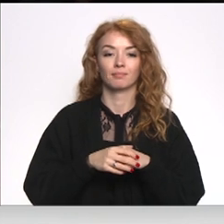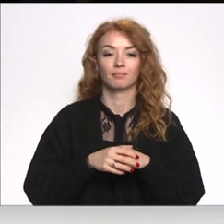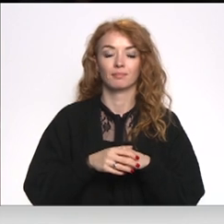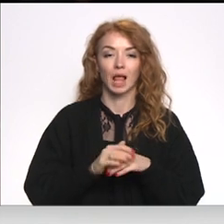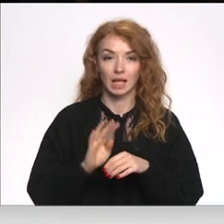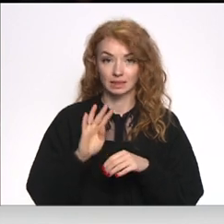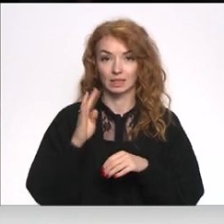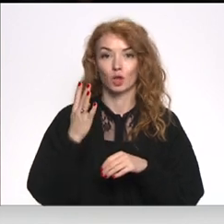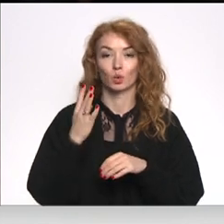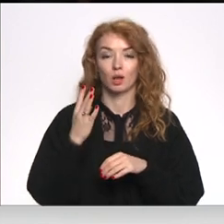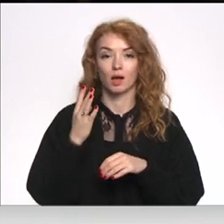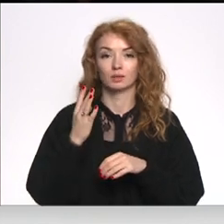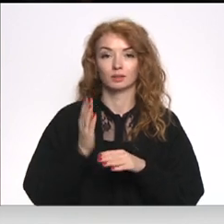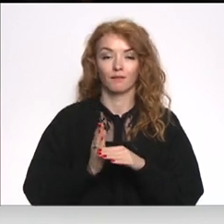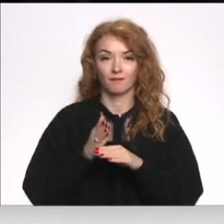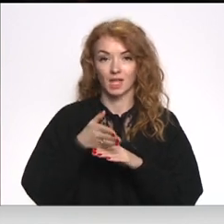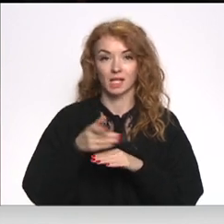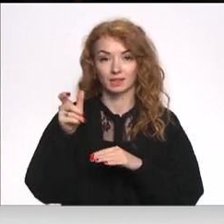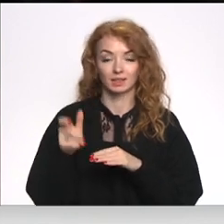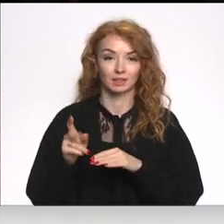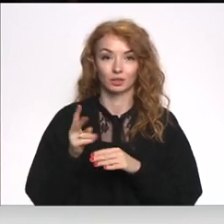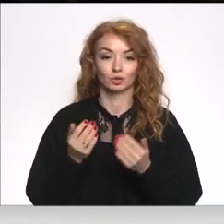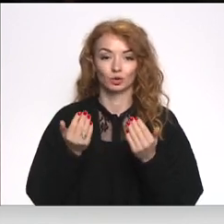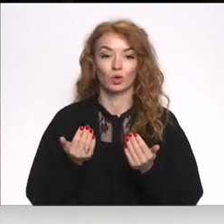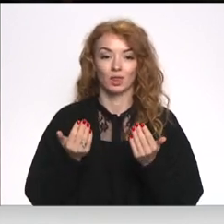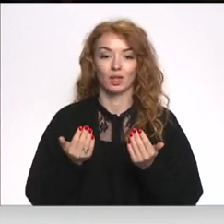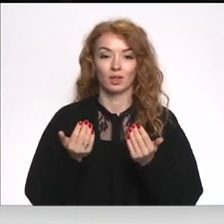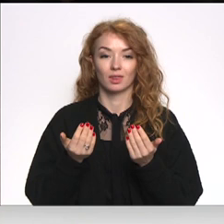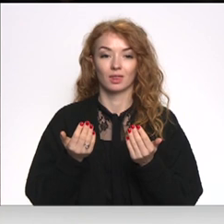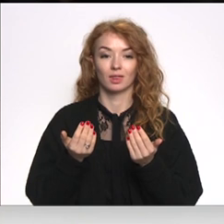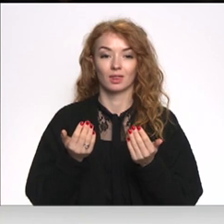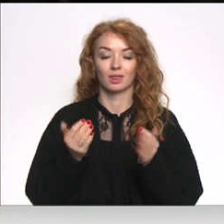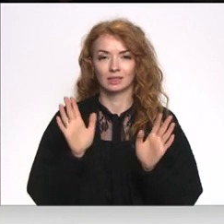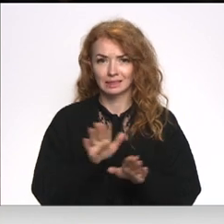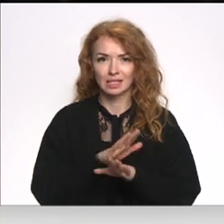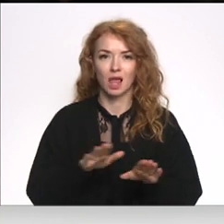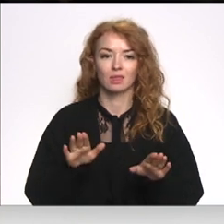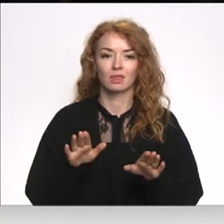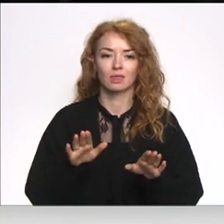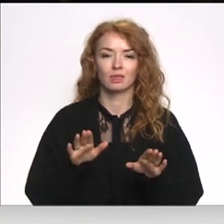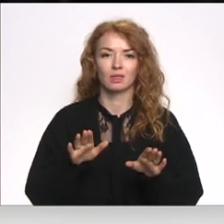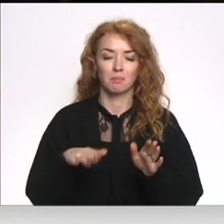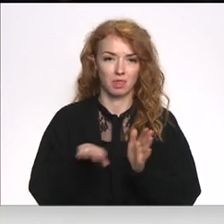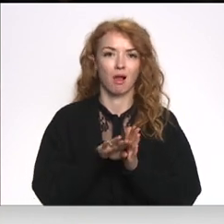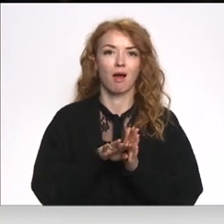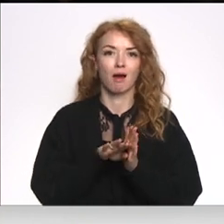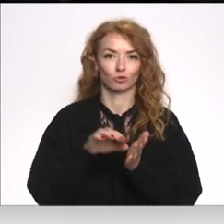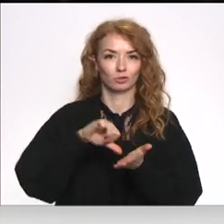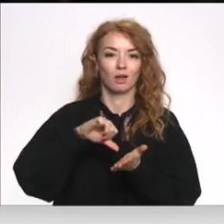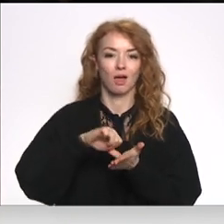Ceturtais viesis, kas šodien arī mums dzied un spēlē, ir